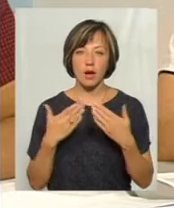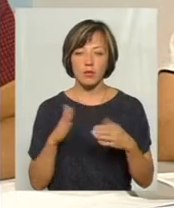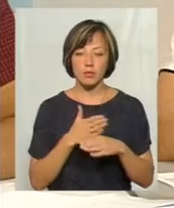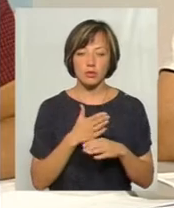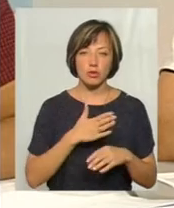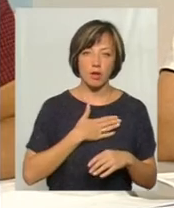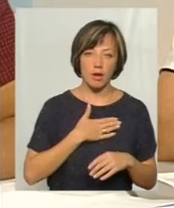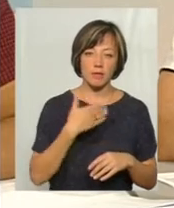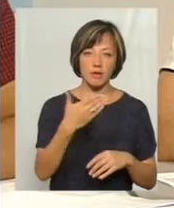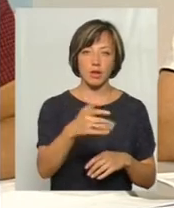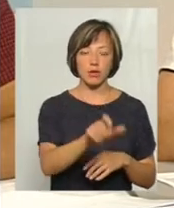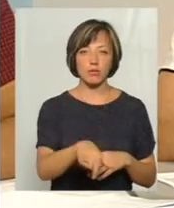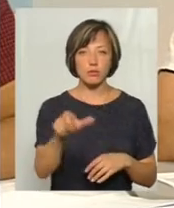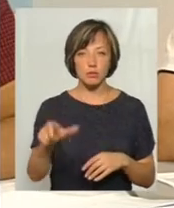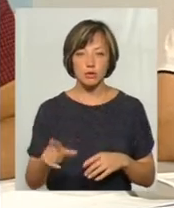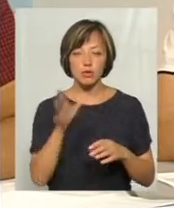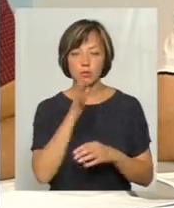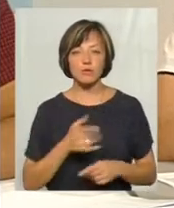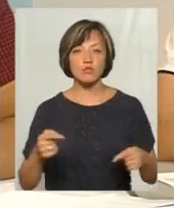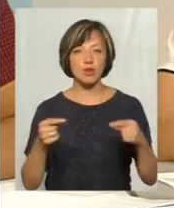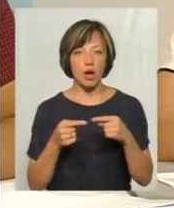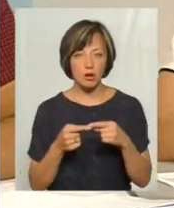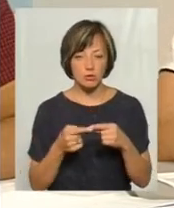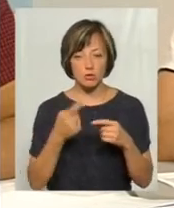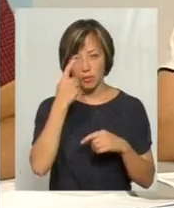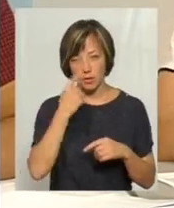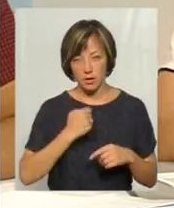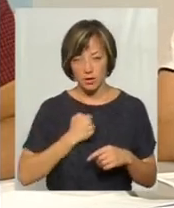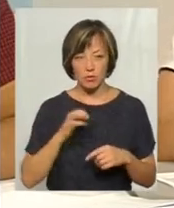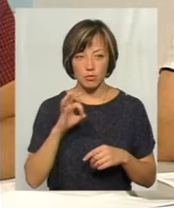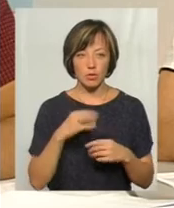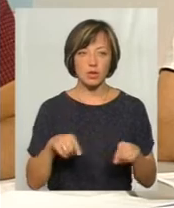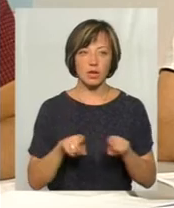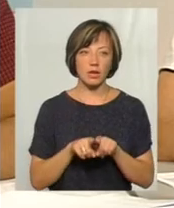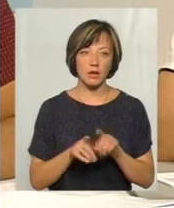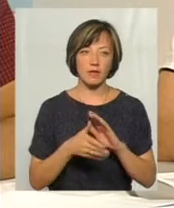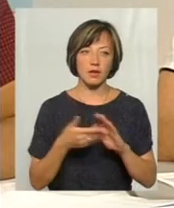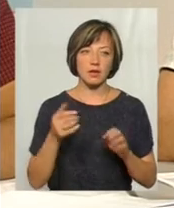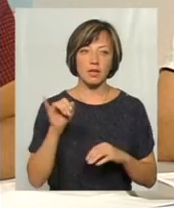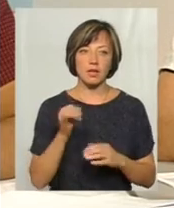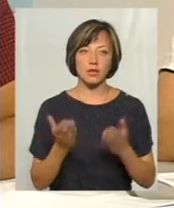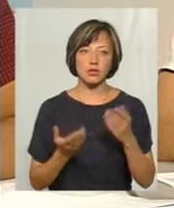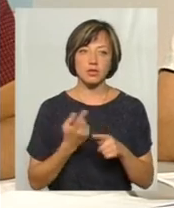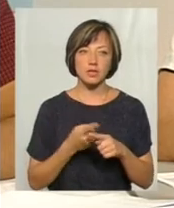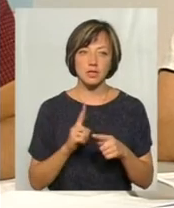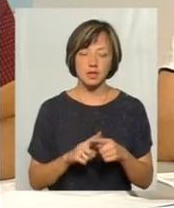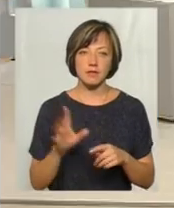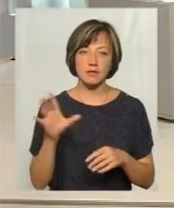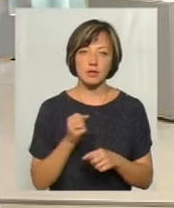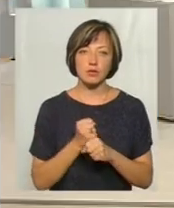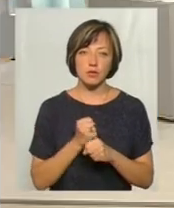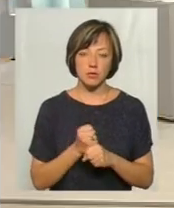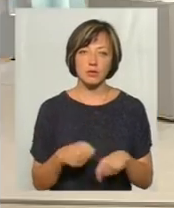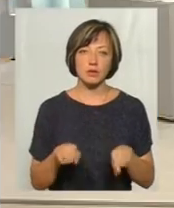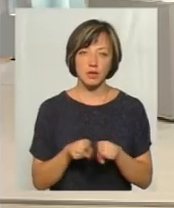споживачами, щоб вчасно і нас попереджали про такі витоки. Якщо це буде все зроблено